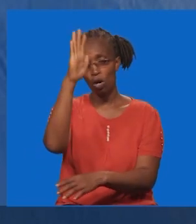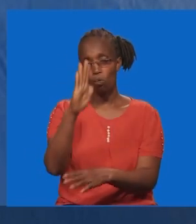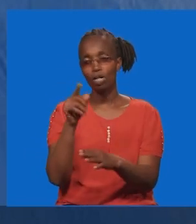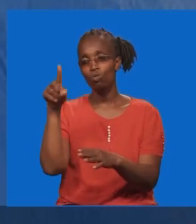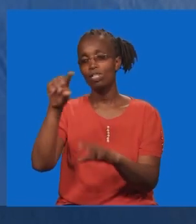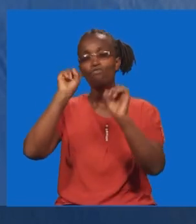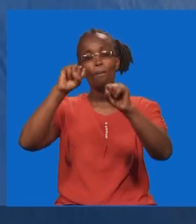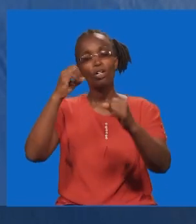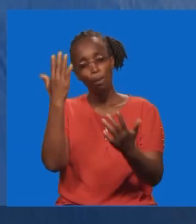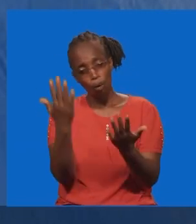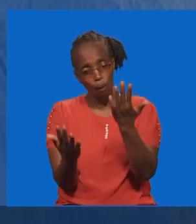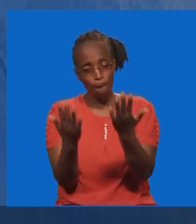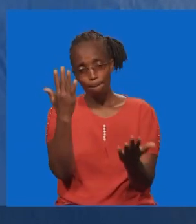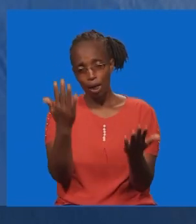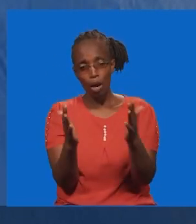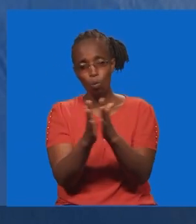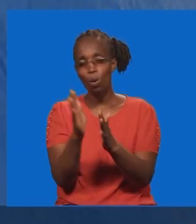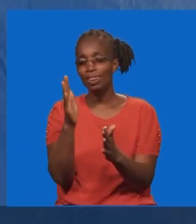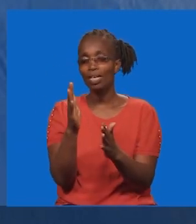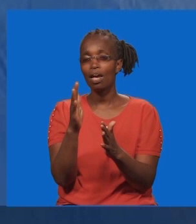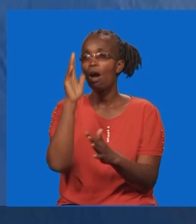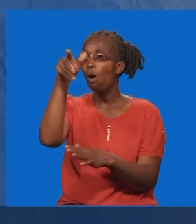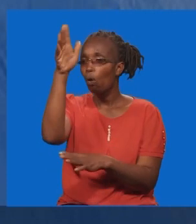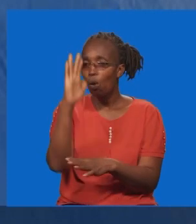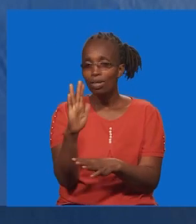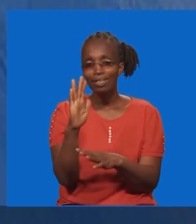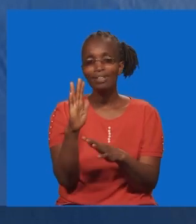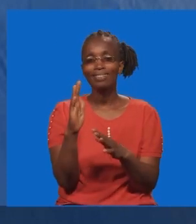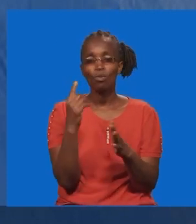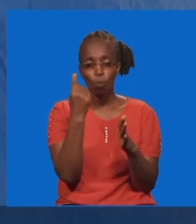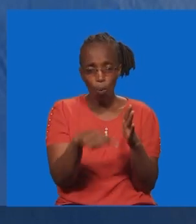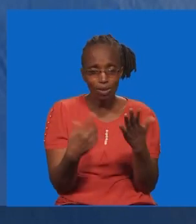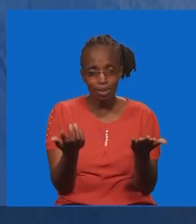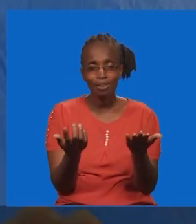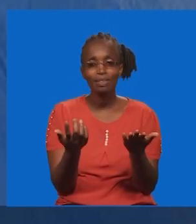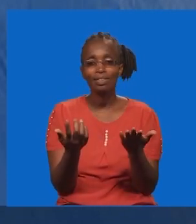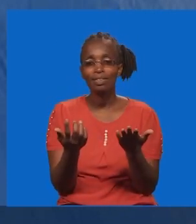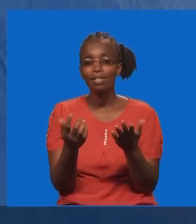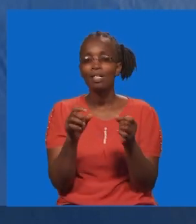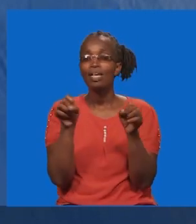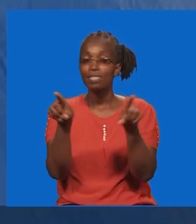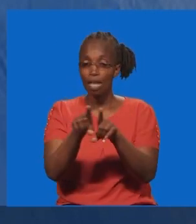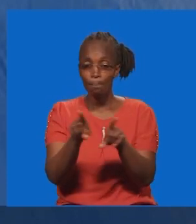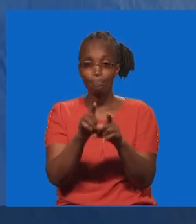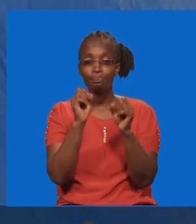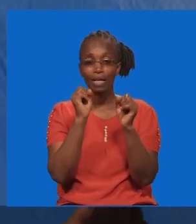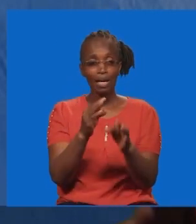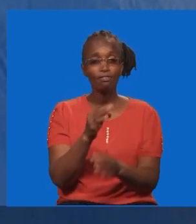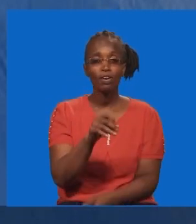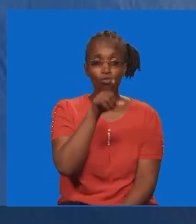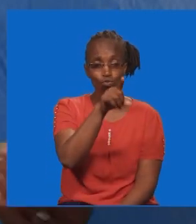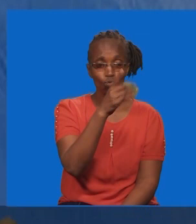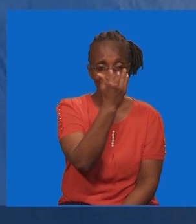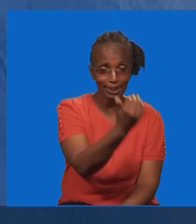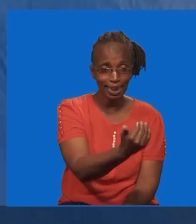Jee ni nini ambacho unaweza kukifananisha na uyu mungu. Ni mtu yupi ambao unaweza kufananisha na uyu mungu. Kwa maana ata kama ni